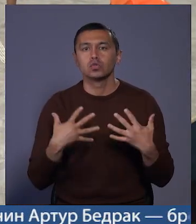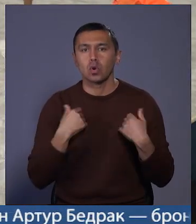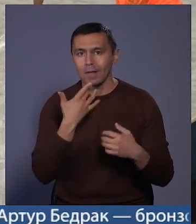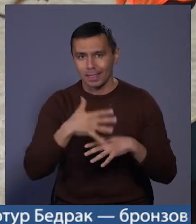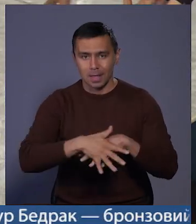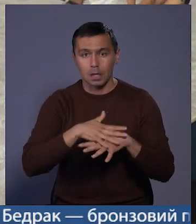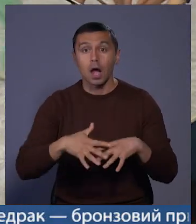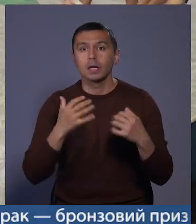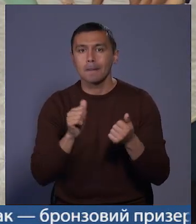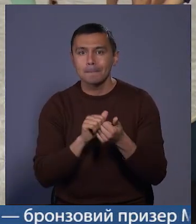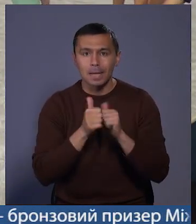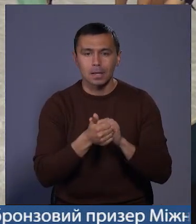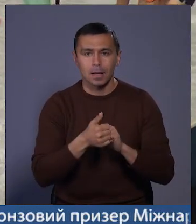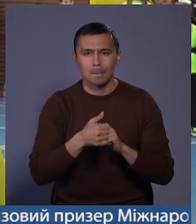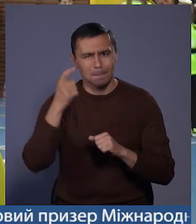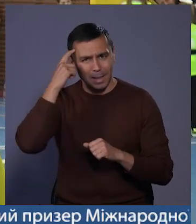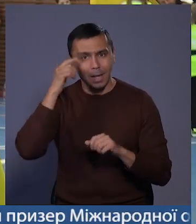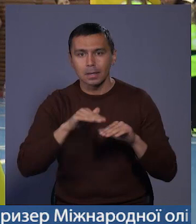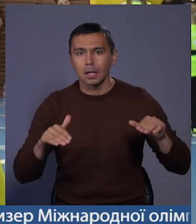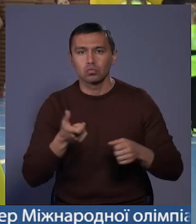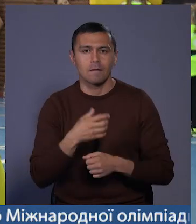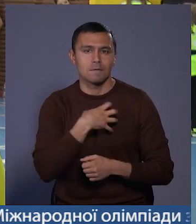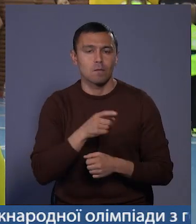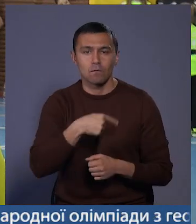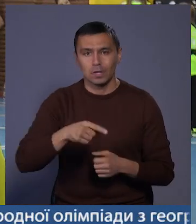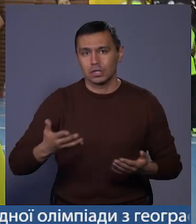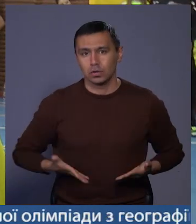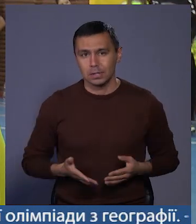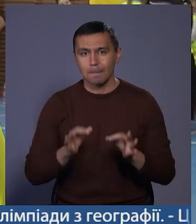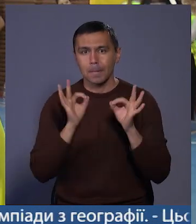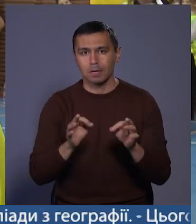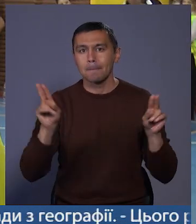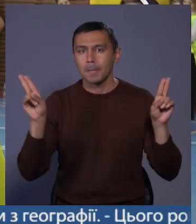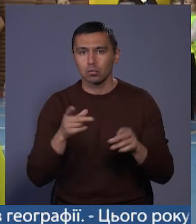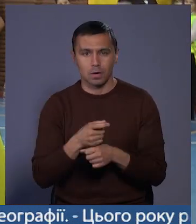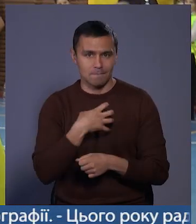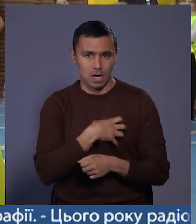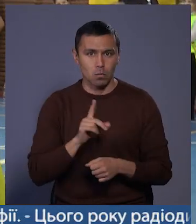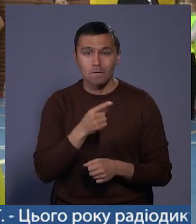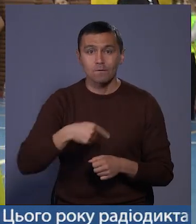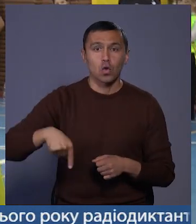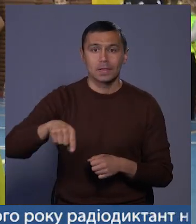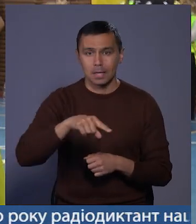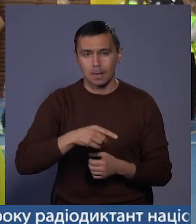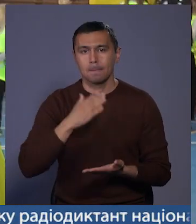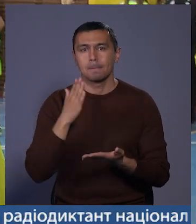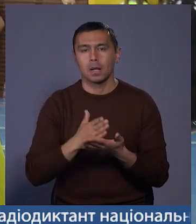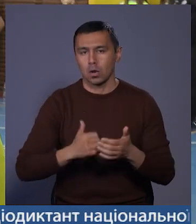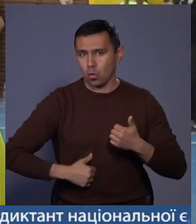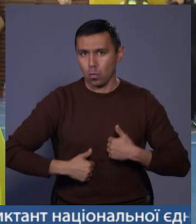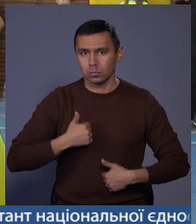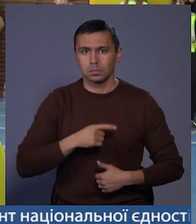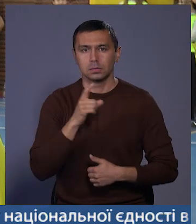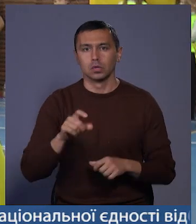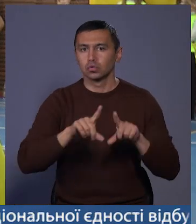націю, а ще і міняти менталітет дітей. Дуже важливо, щоб вони жили з правильними принципами. Дуже важливо, щоб вони мали гордість